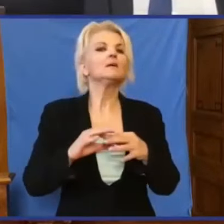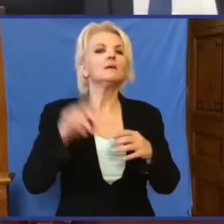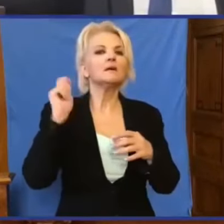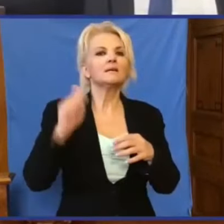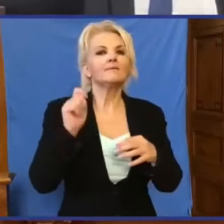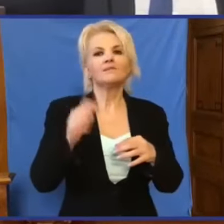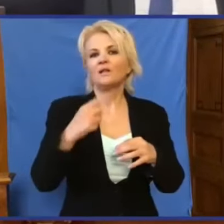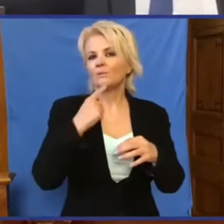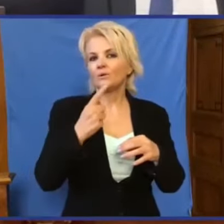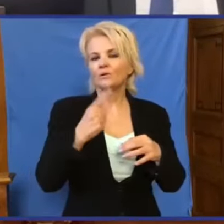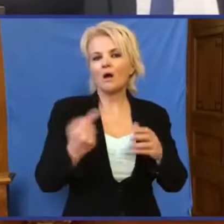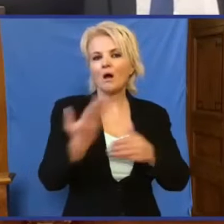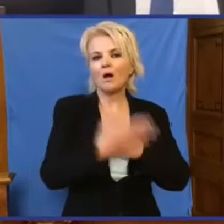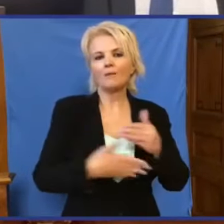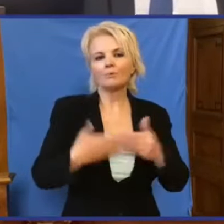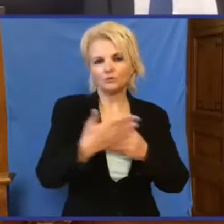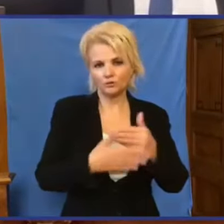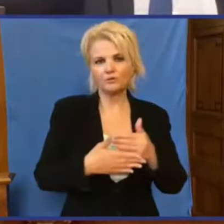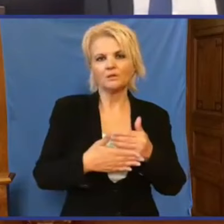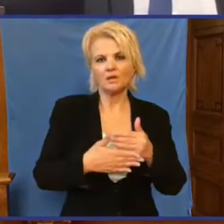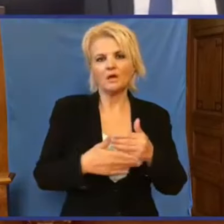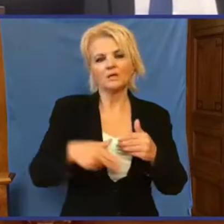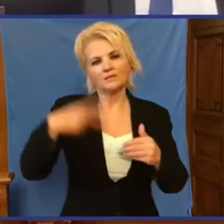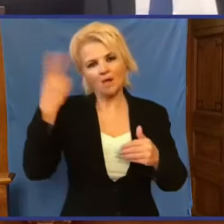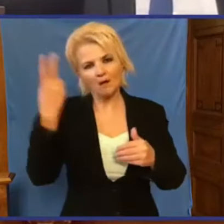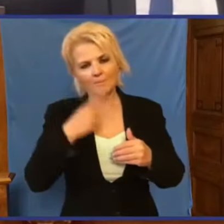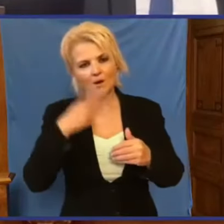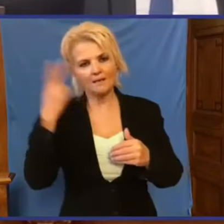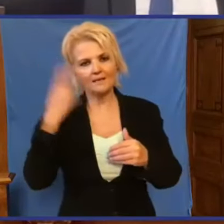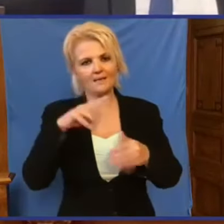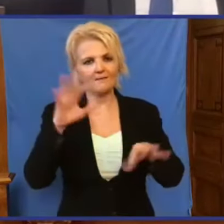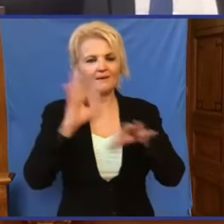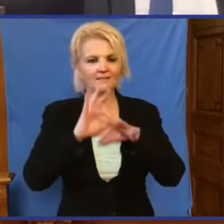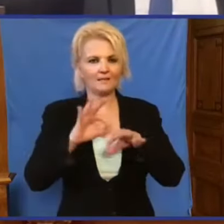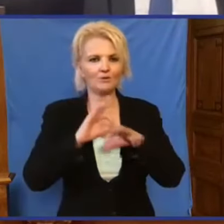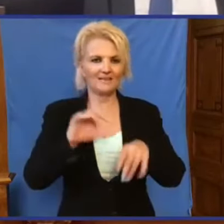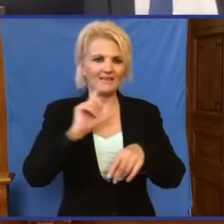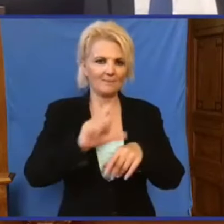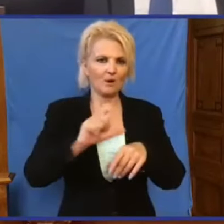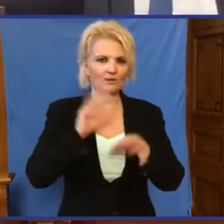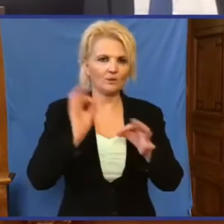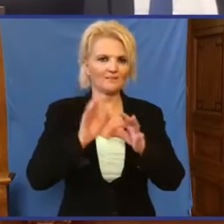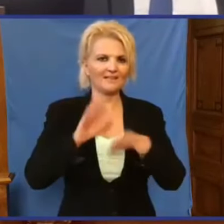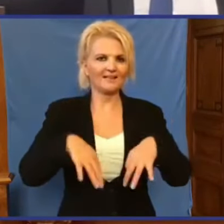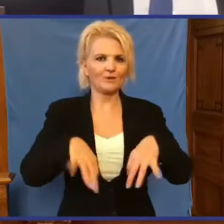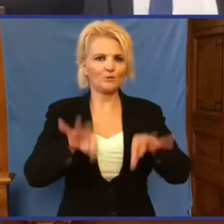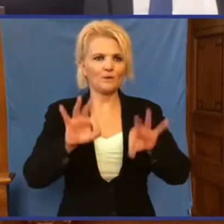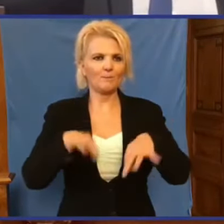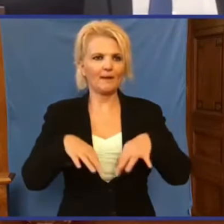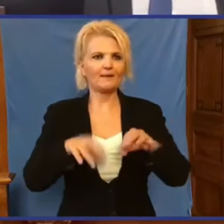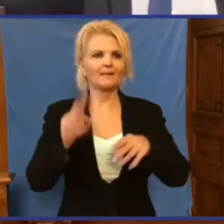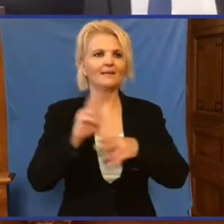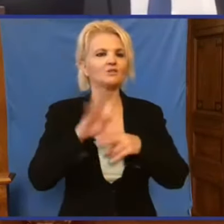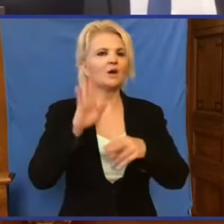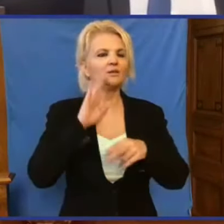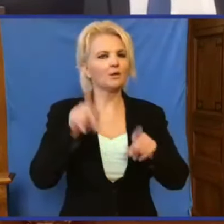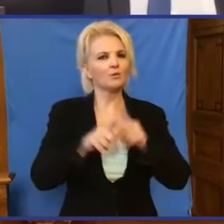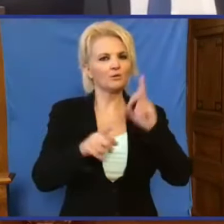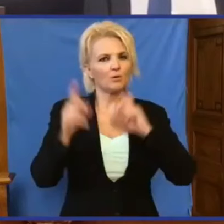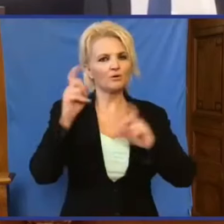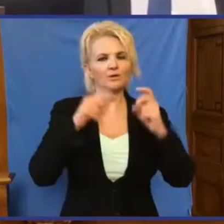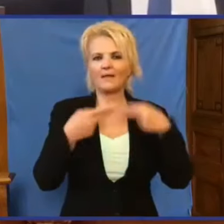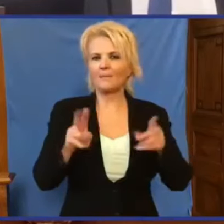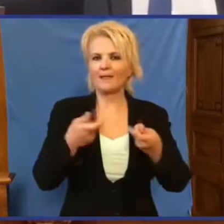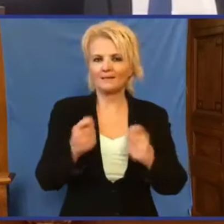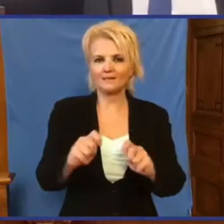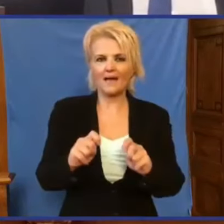képviselő szerint alaposan feltehető, hogy szakmai és vezetői mulasztások történtek az ügyben. Kis Andrea úgy véli, azt sem